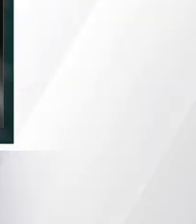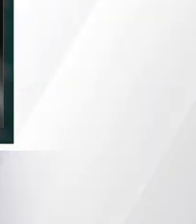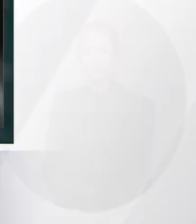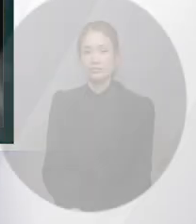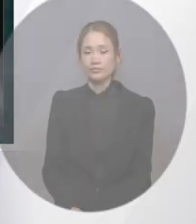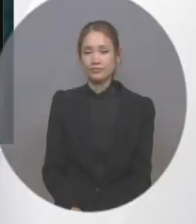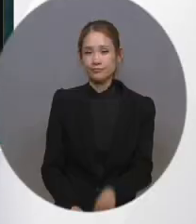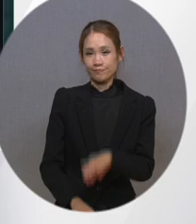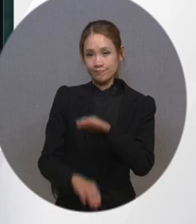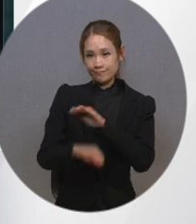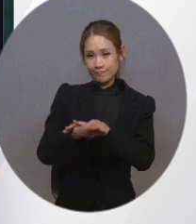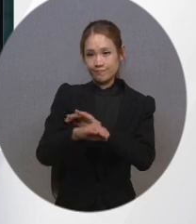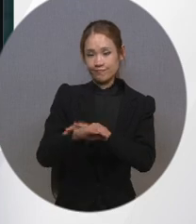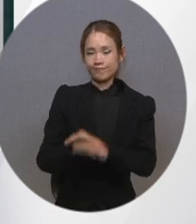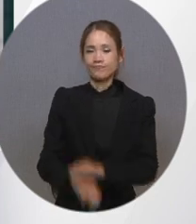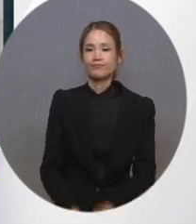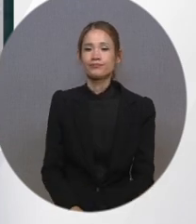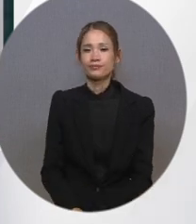우측입니다.